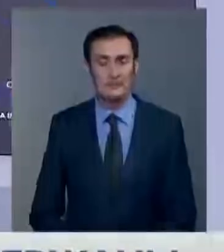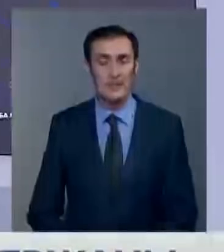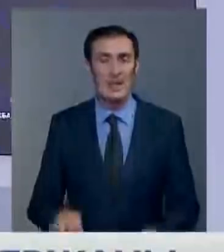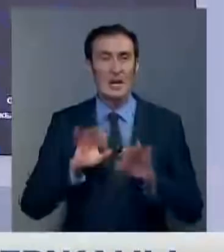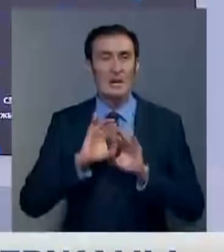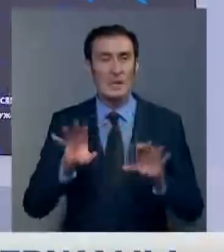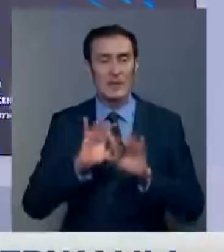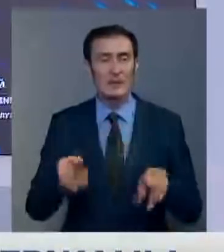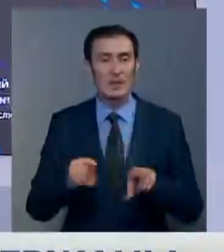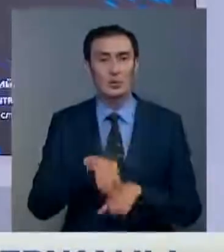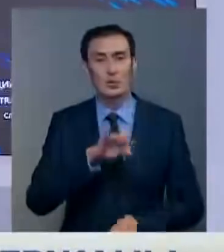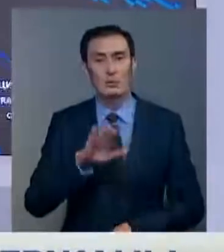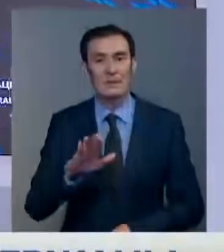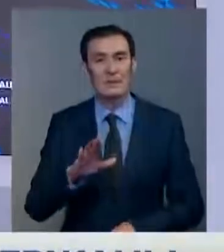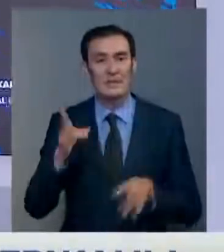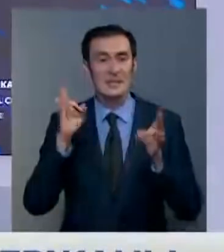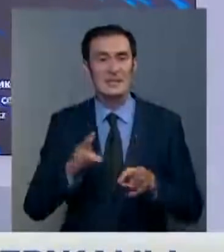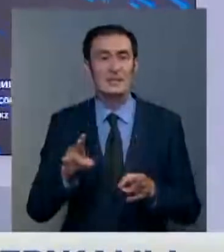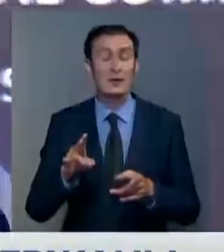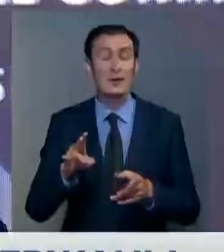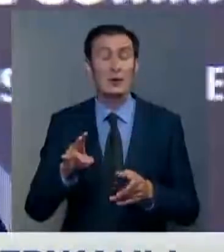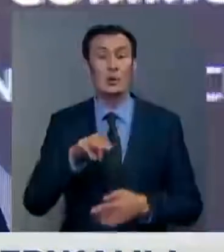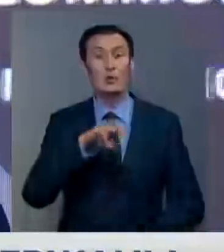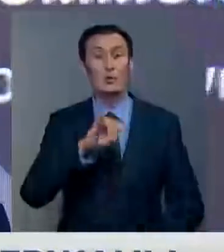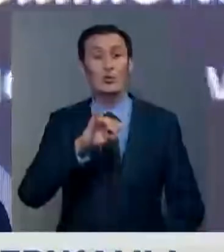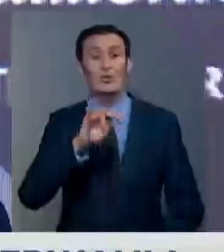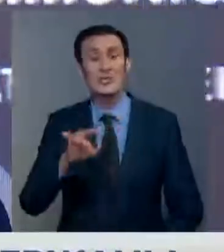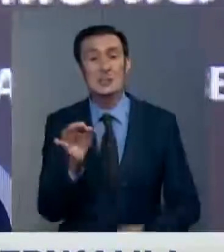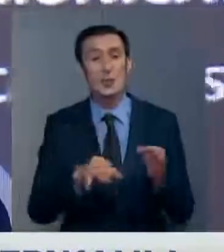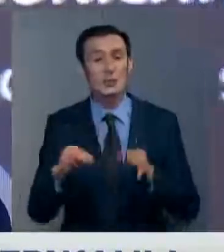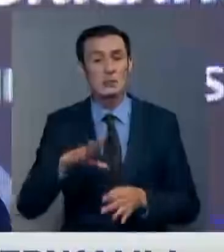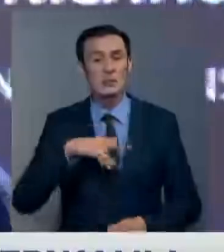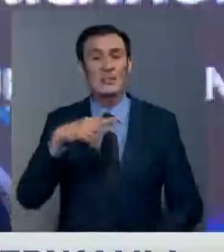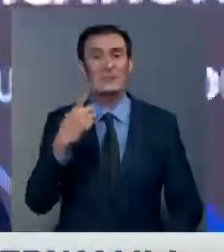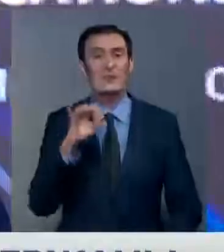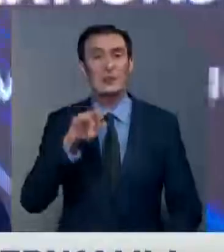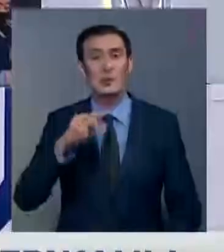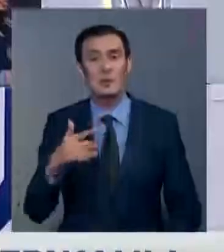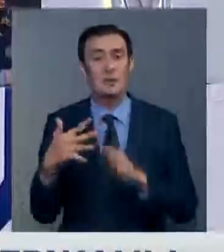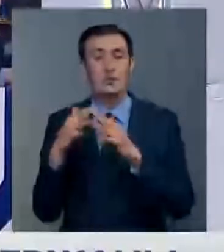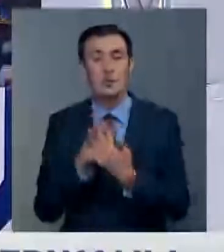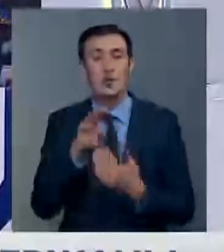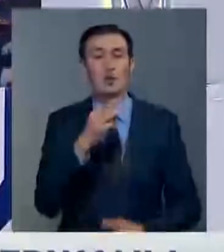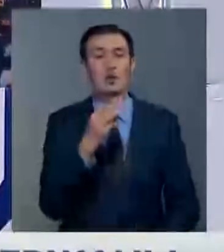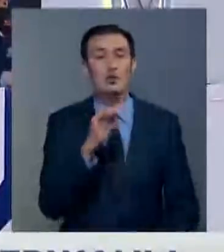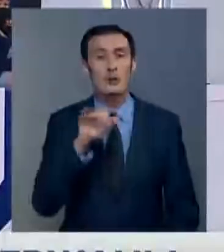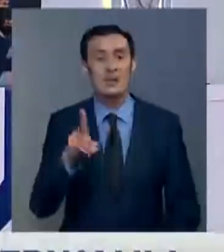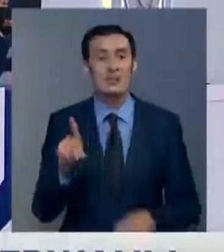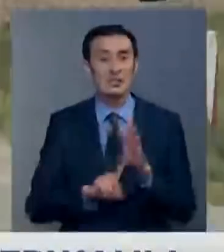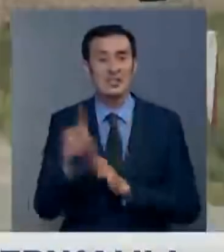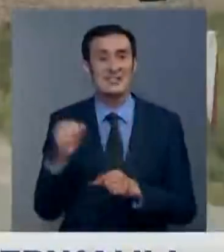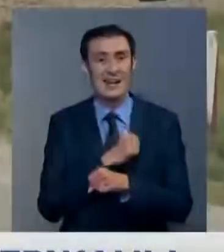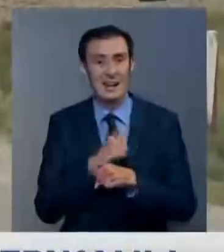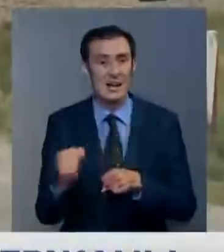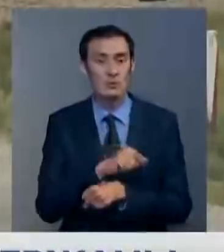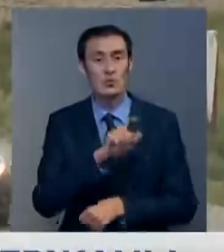Прокомментировал Ерлан Тургумбаев. Инцидент, произошедший в Туркестанской области. Напомню, 21 июля в поселке Шорнак завязалась драка